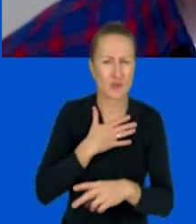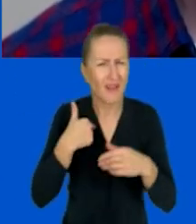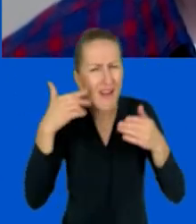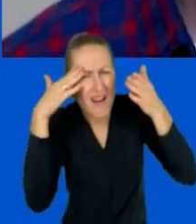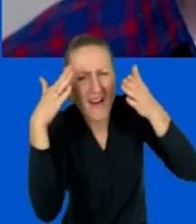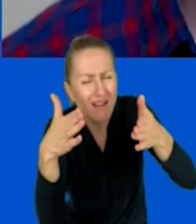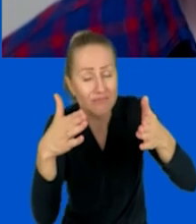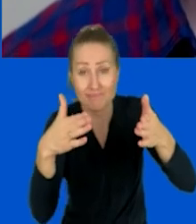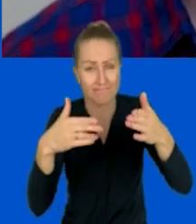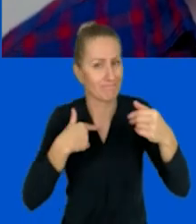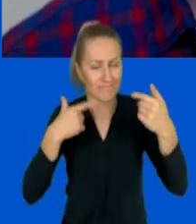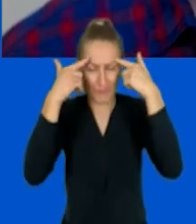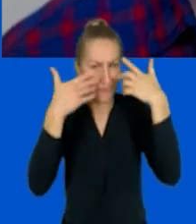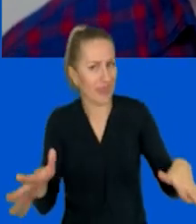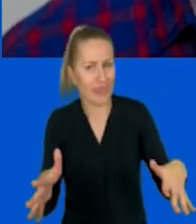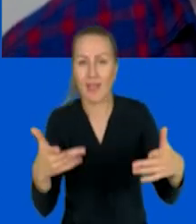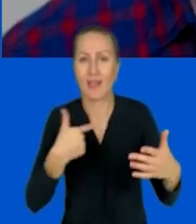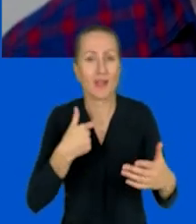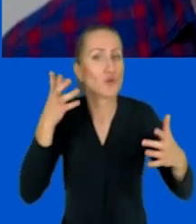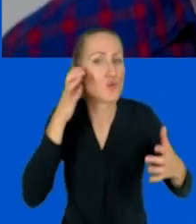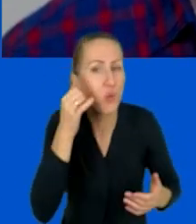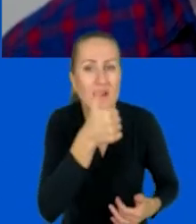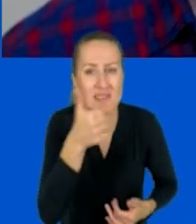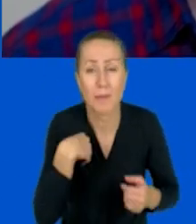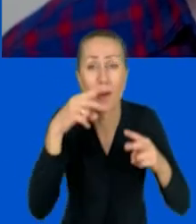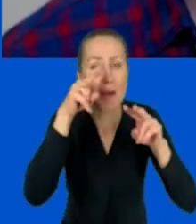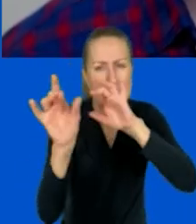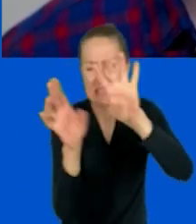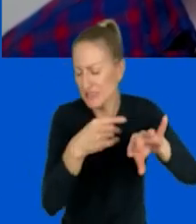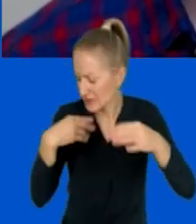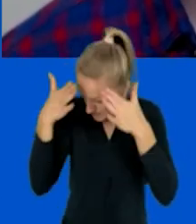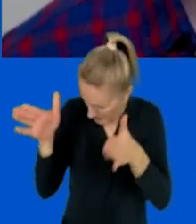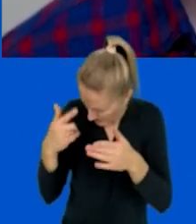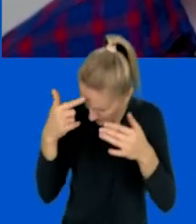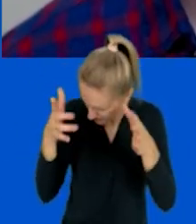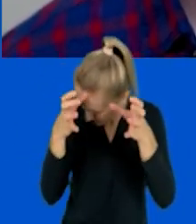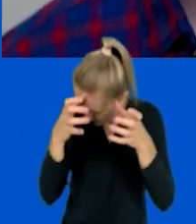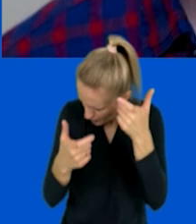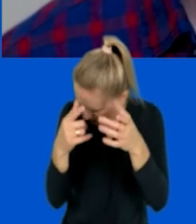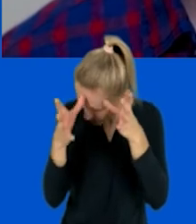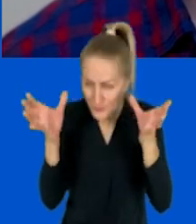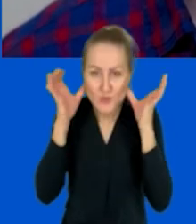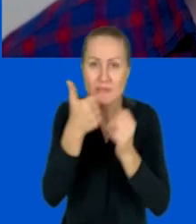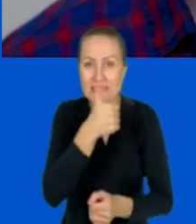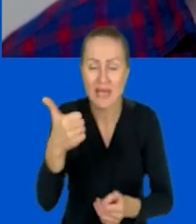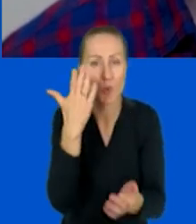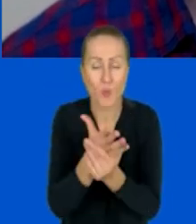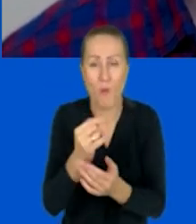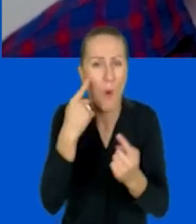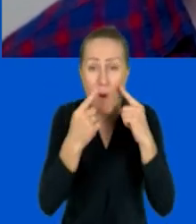śledzić. Wtedy słucham tylko. Nie patrzę na prelegenta, tylko po prostu traktuję spotkanie jako spotkanie głosowe, bo